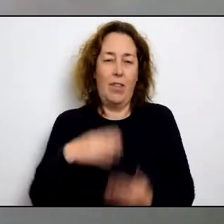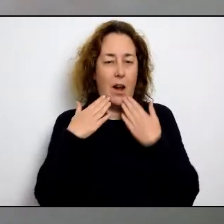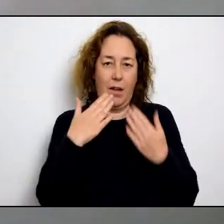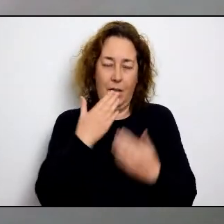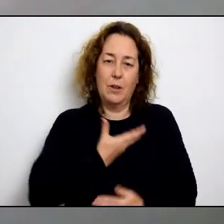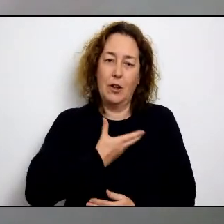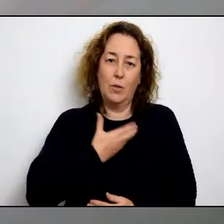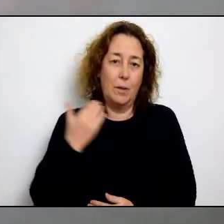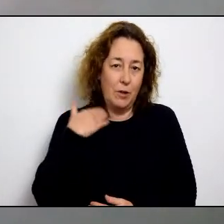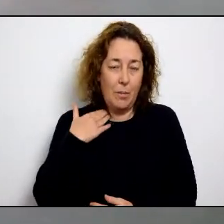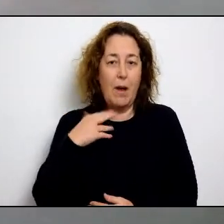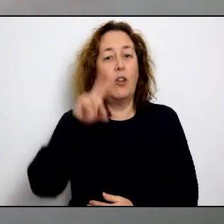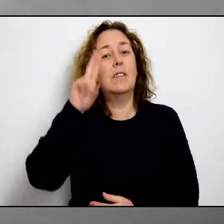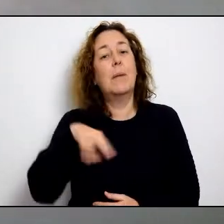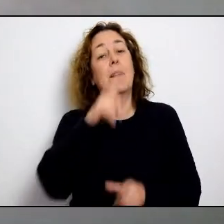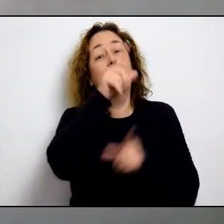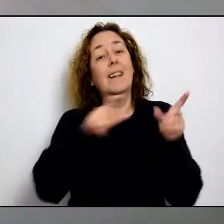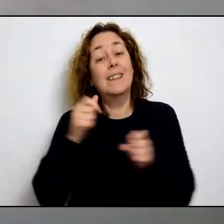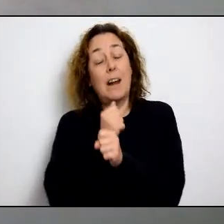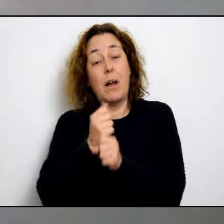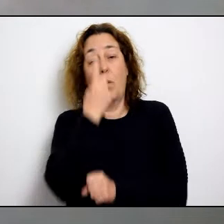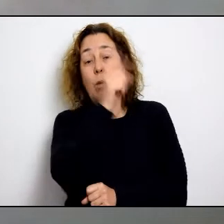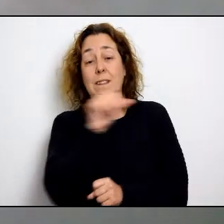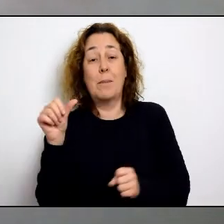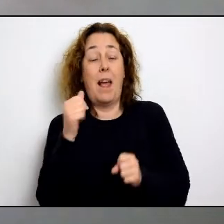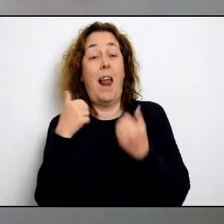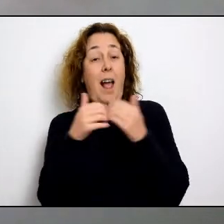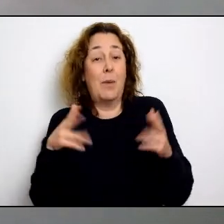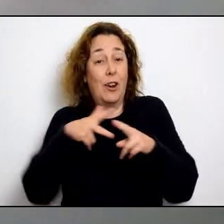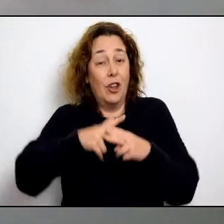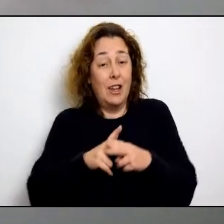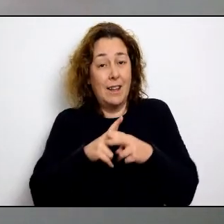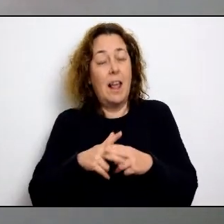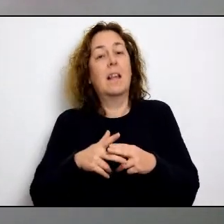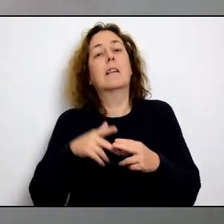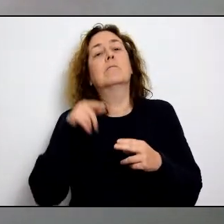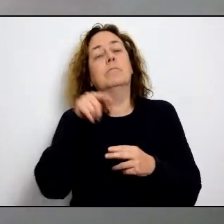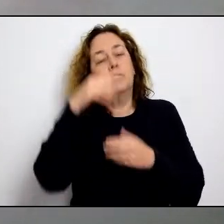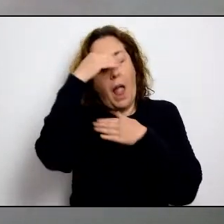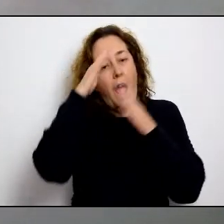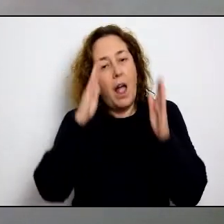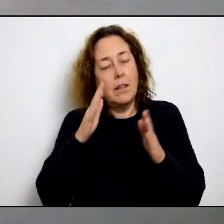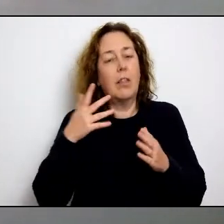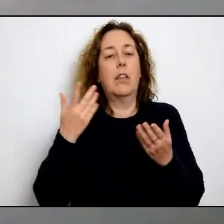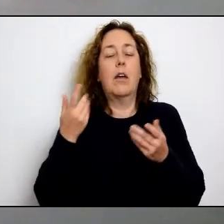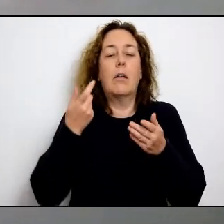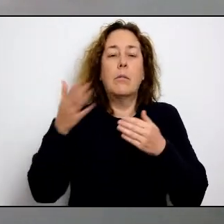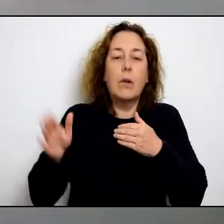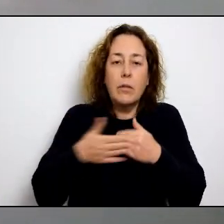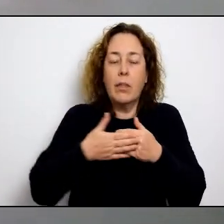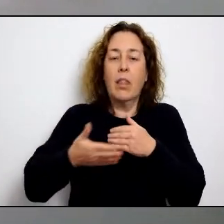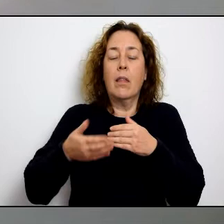instal·lacions en el poliesportiu de Mó i vull tenir un sincer agraïment en primer terme per l'Ajuntament de Mó i pels treballadors que durant